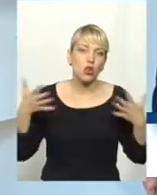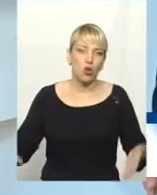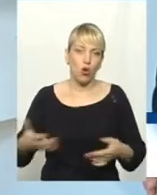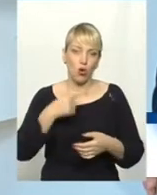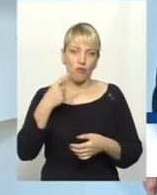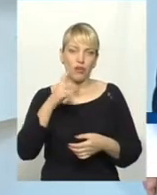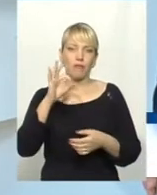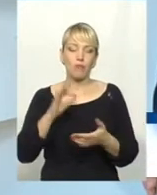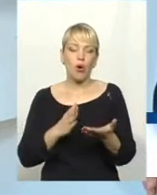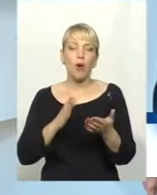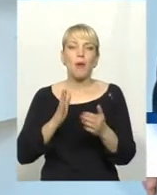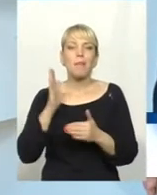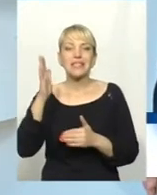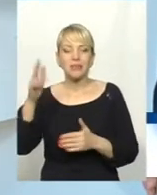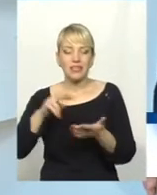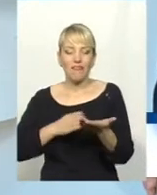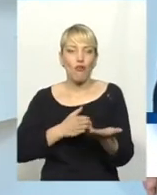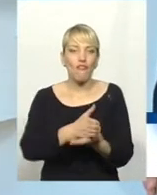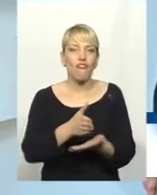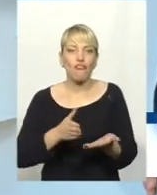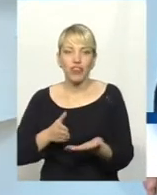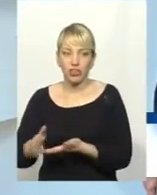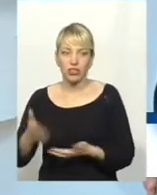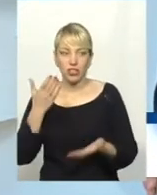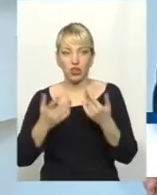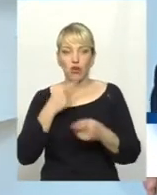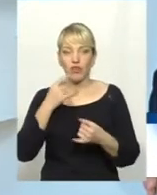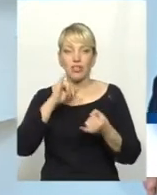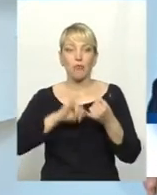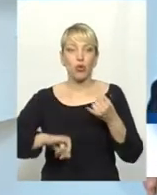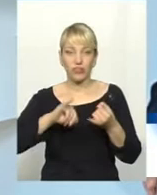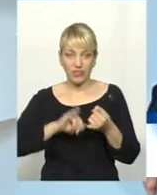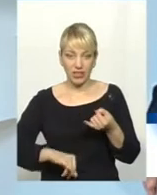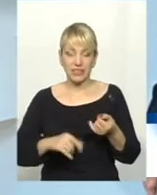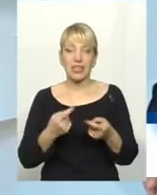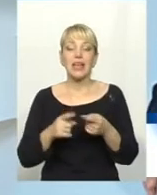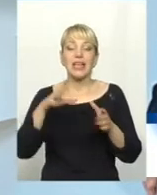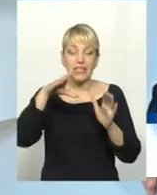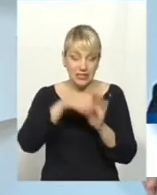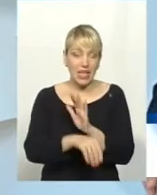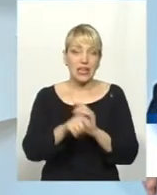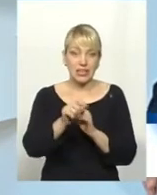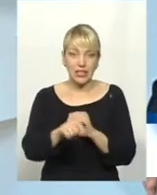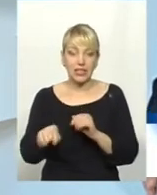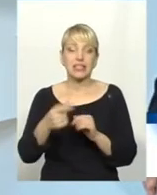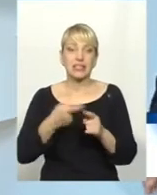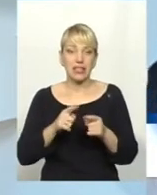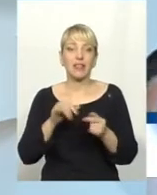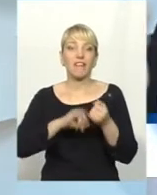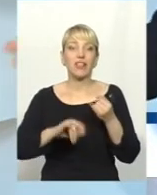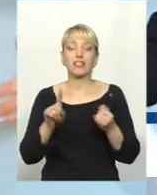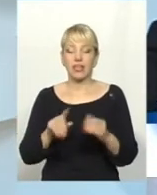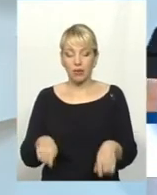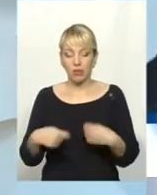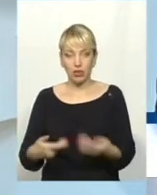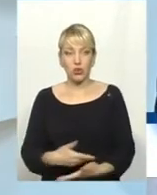перспективову виходу і так далі. Якщо ми говоримо про інфекцію, а серед них є ті, що передається тим шляхом, а це не тільки